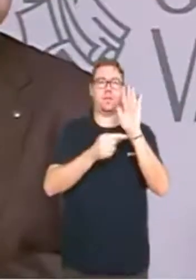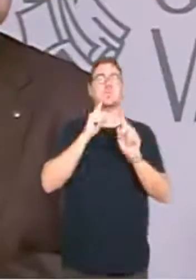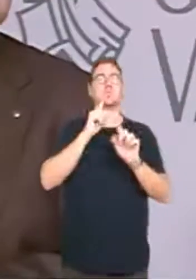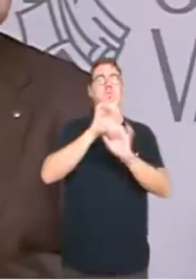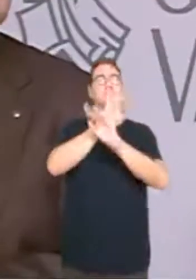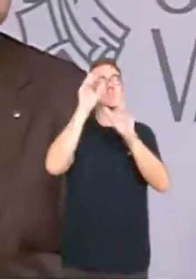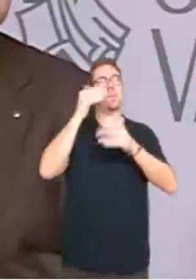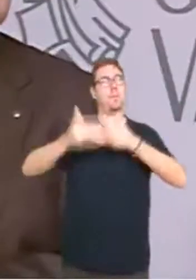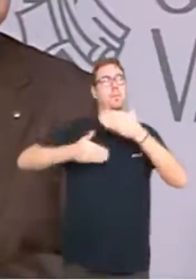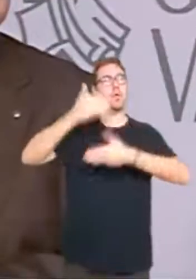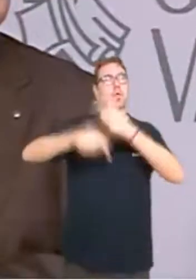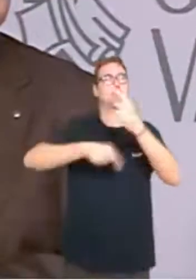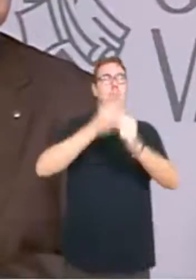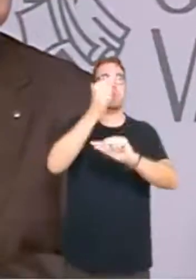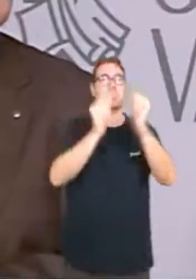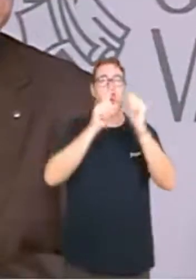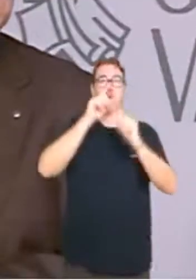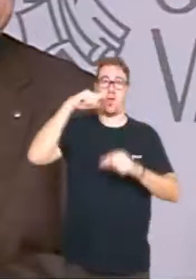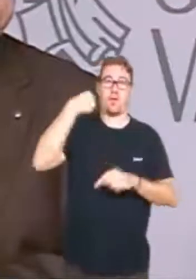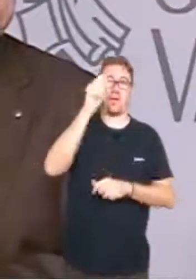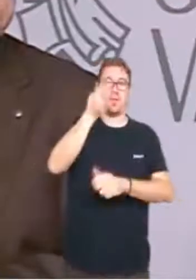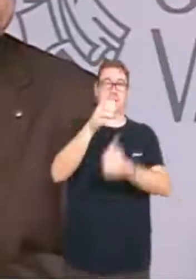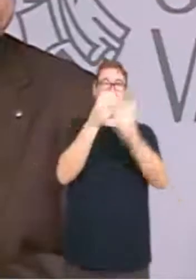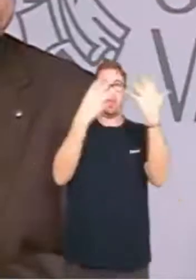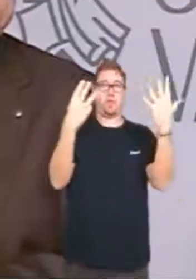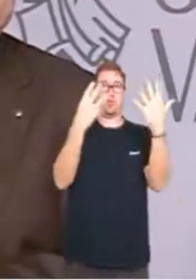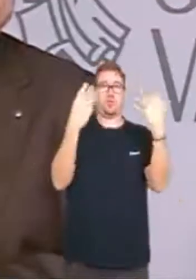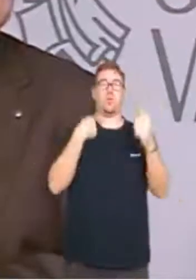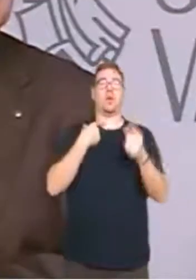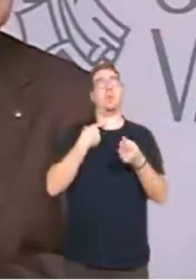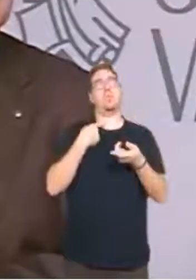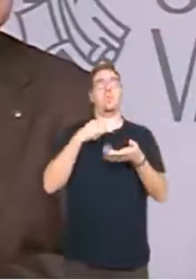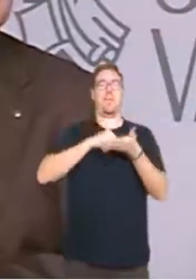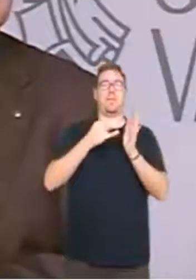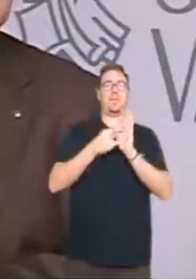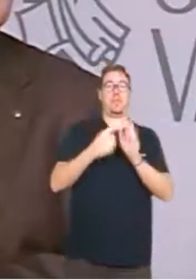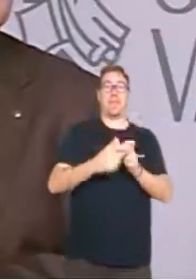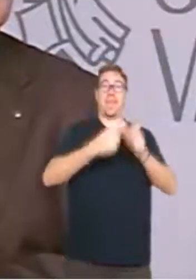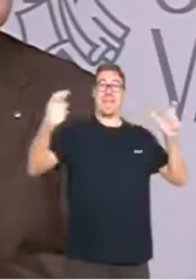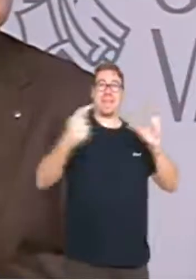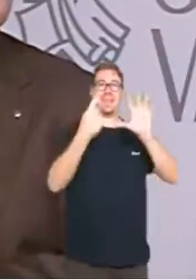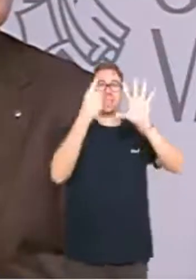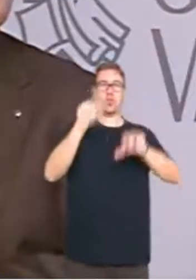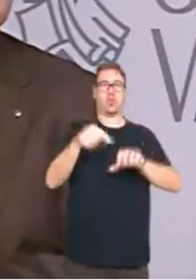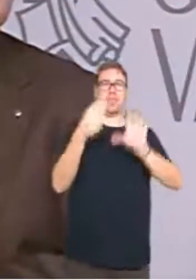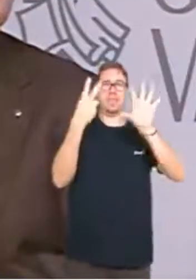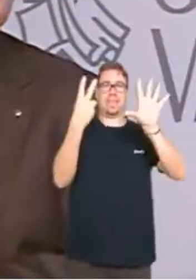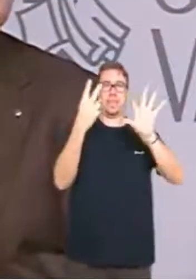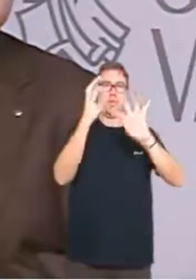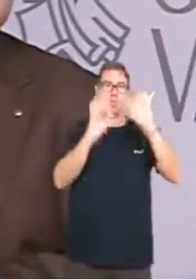'aquest progrés en el pressupost de 2018, que té una previsió de creixement del 6,7%